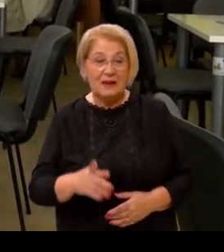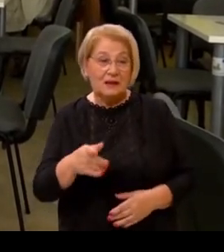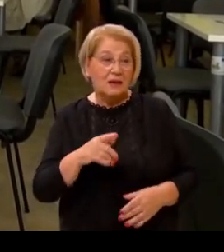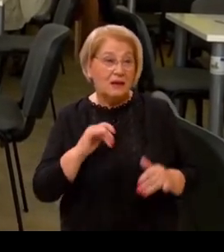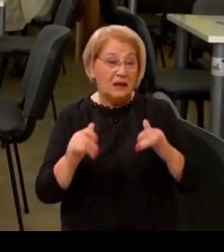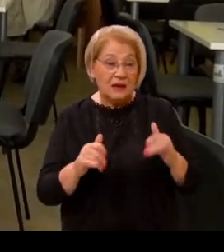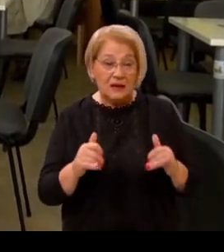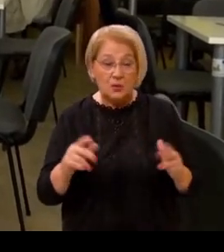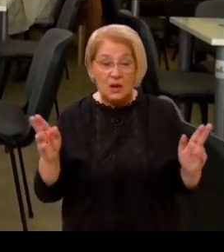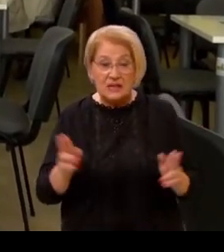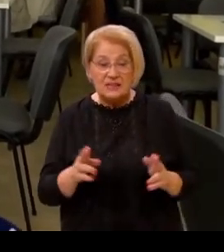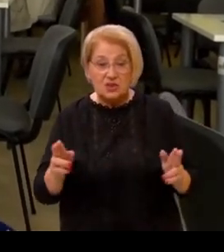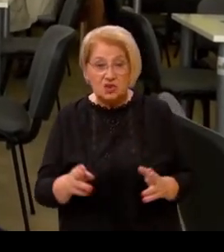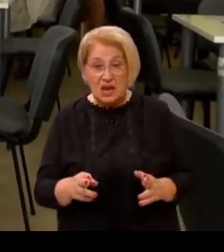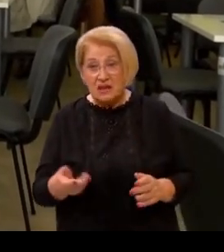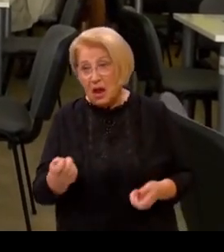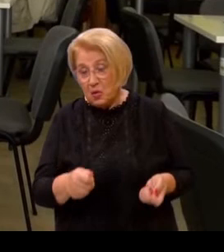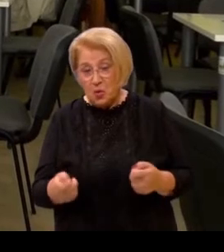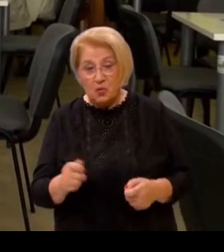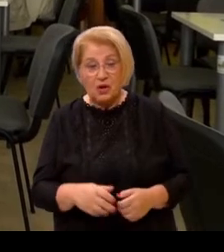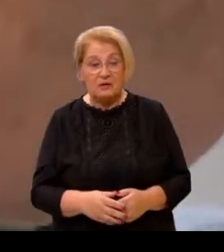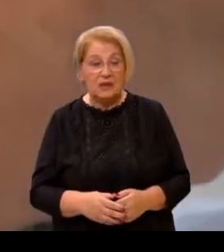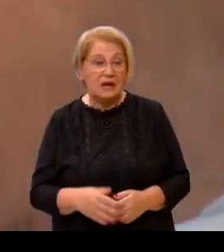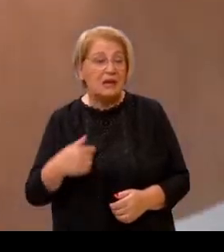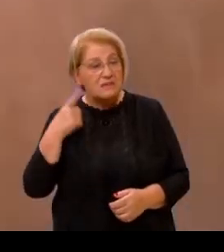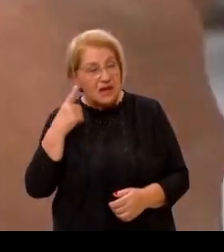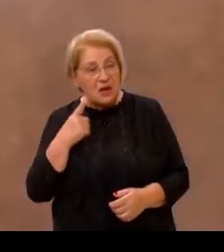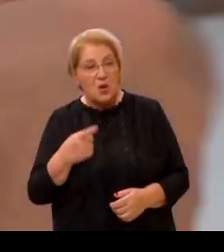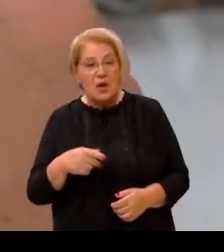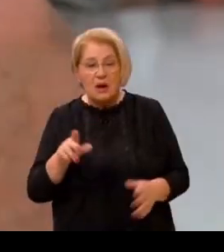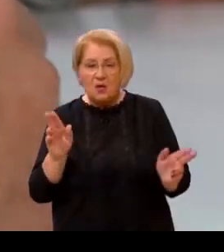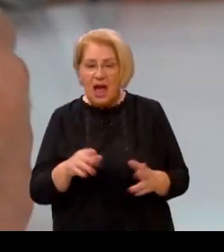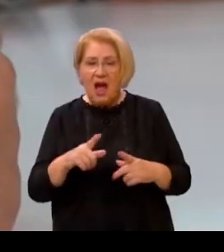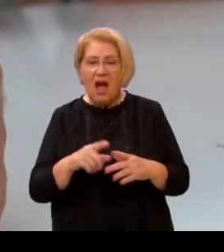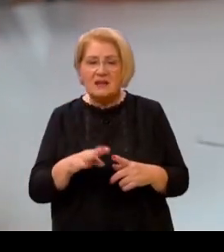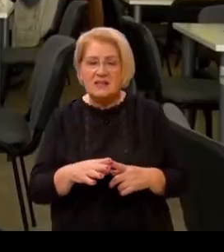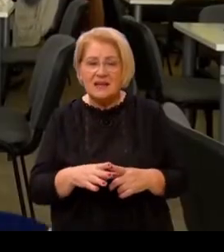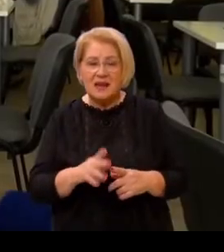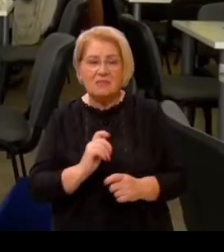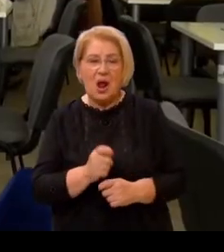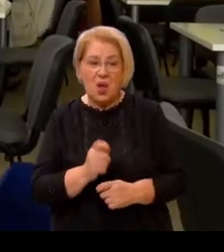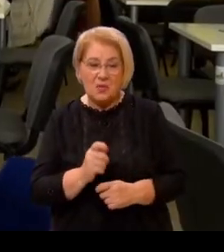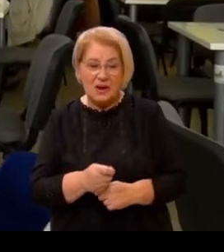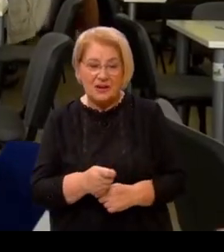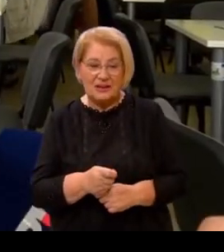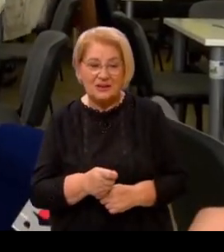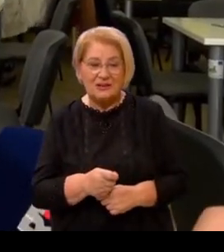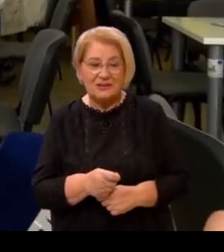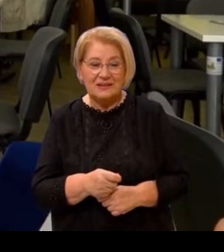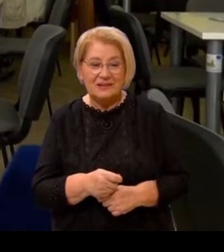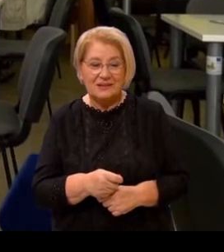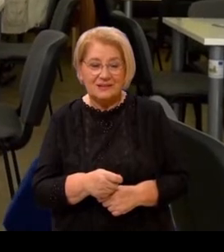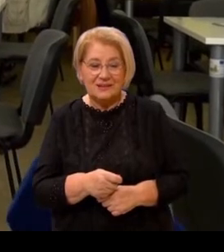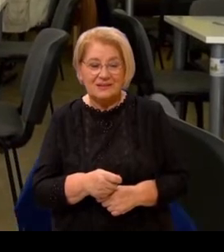na sniženja. Snalazimo se, nismo gladni, nismo žedni, dobro je. Ovako odigramo koju belu za lovu, pa im uzmem novice, onda imam